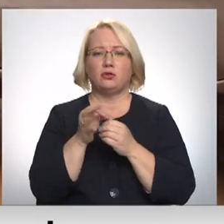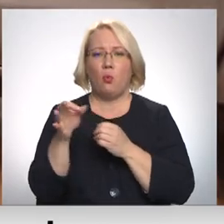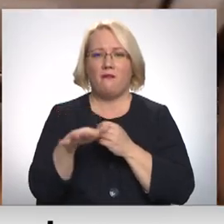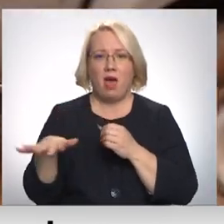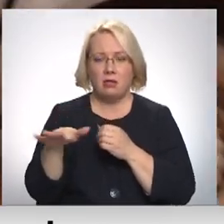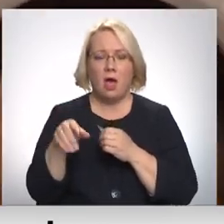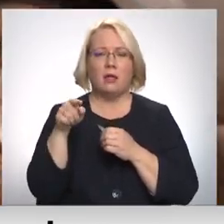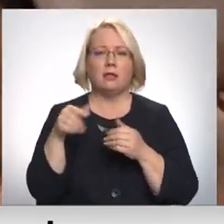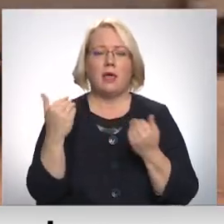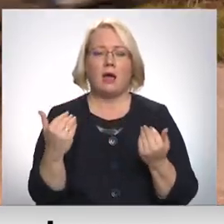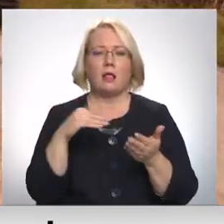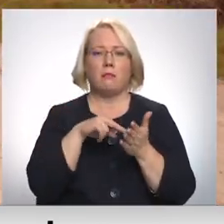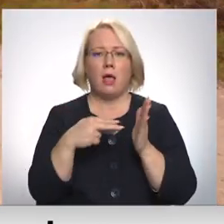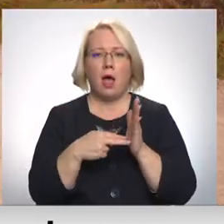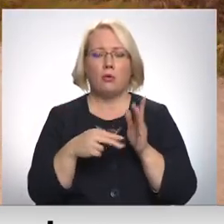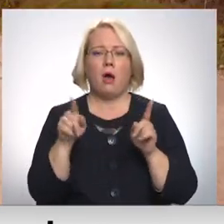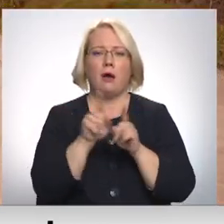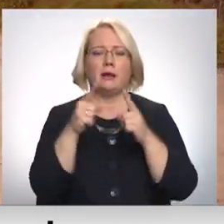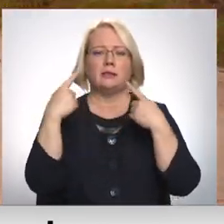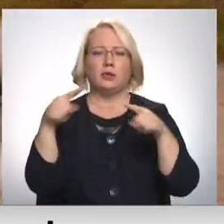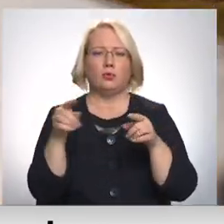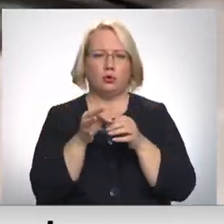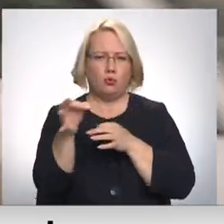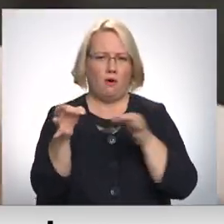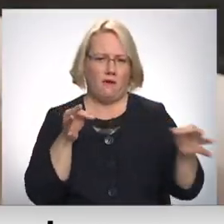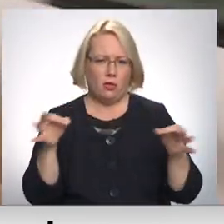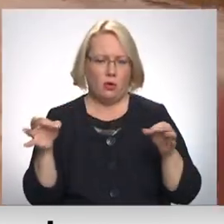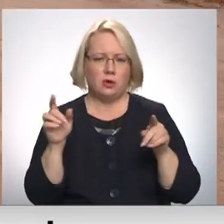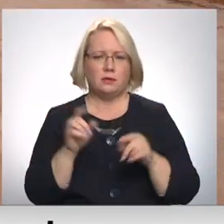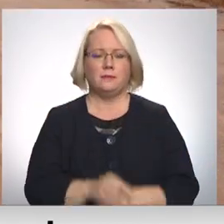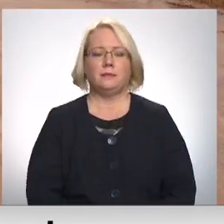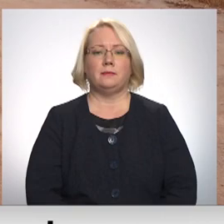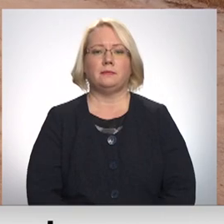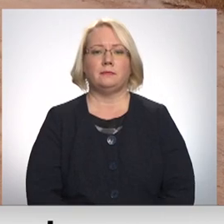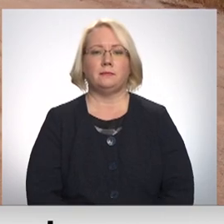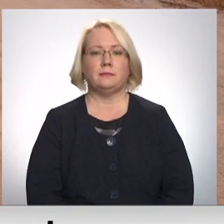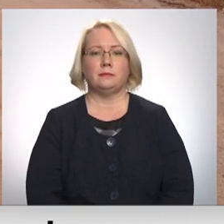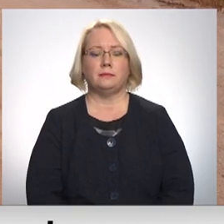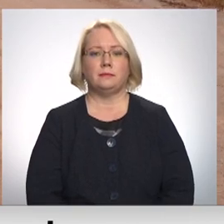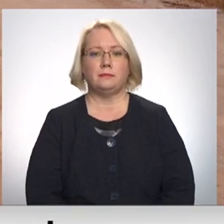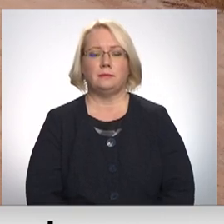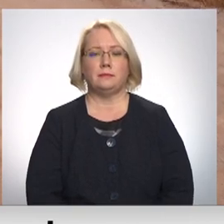šobrīd tādas tiek plānotas arī augstālgavas novadā un vēl arī rēzeknes novadā. Diņīgi Mļeneva Māris, Jūs Cera TV.